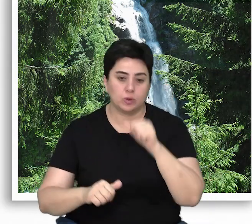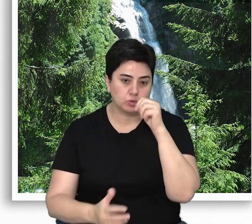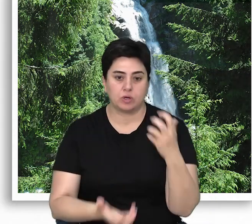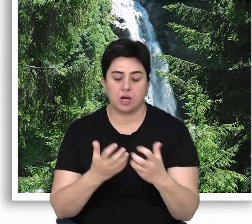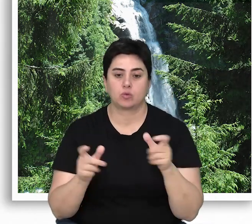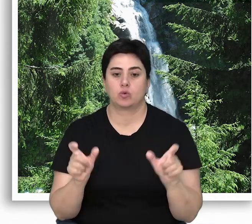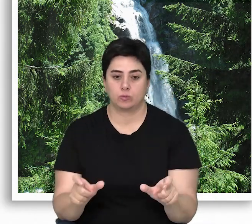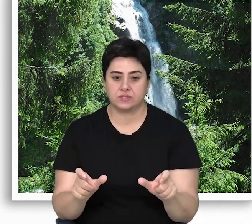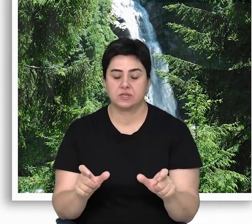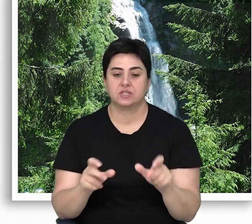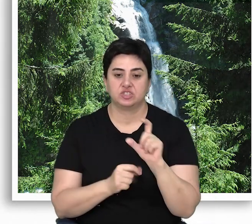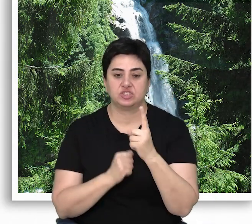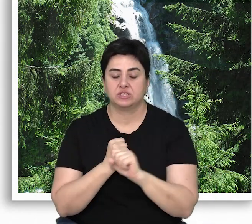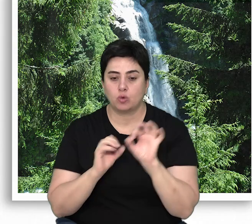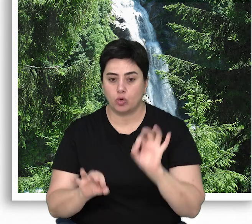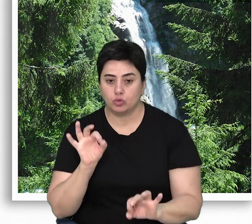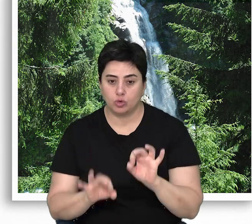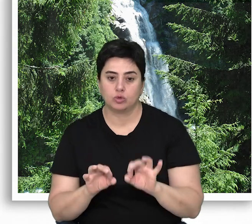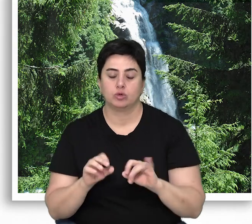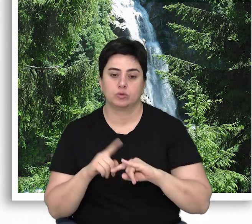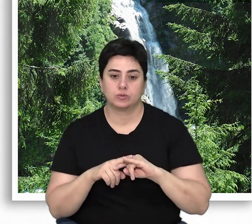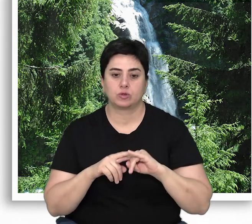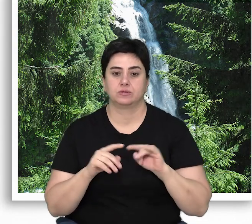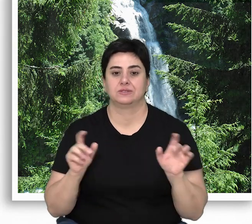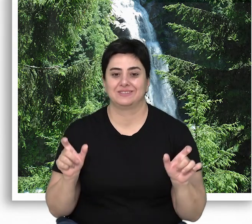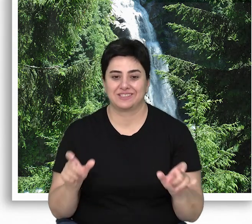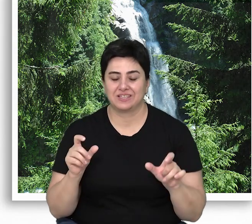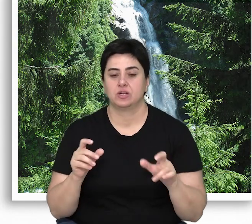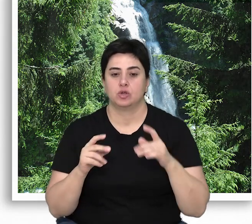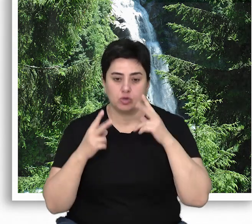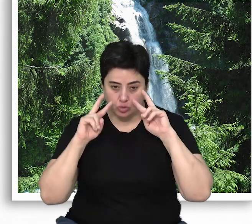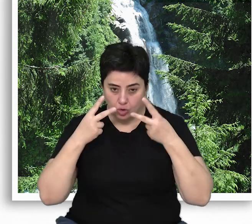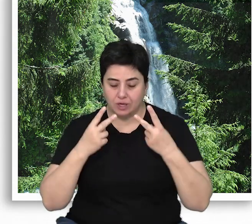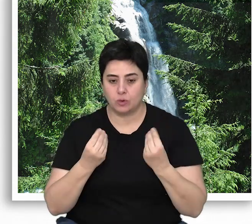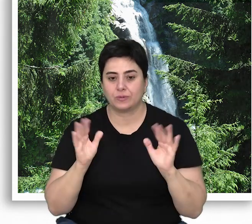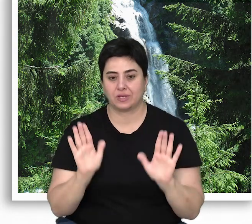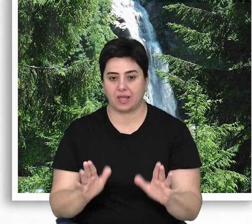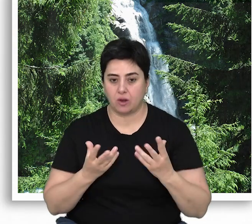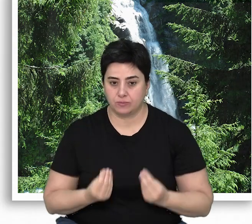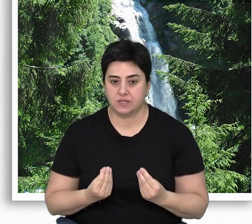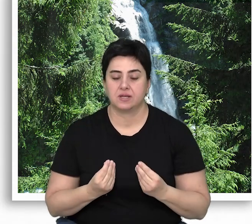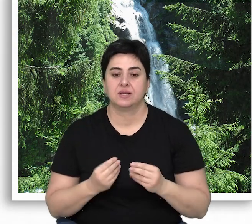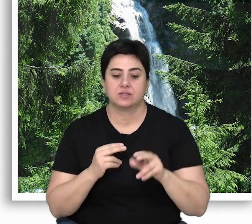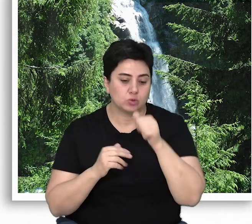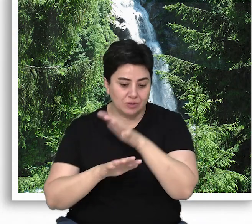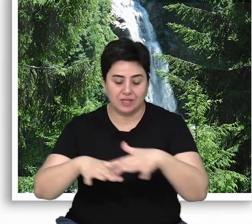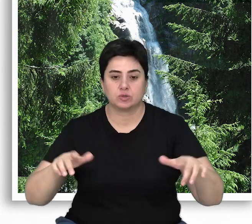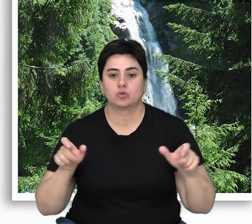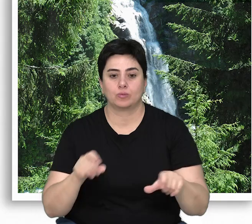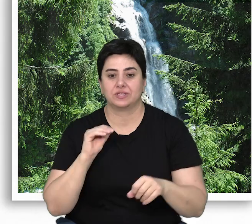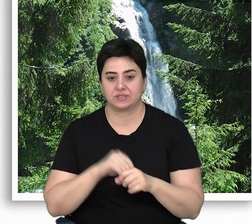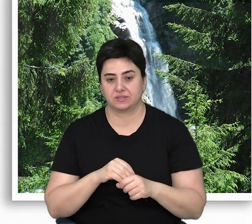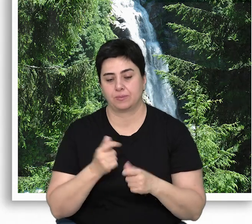kaynaklarının korunması, ışığı kontrolü, kumul stabilizasyonu, çölleşmenin önlenmesi ve kıyıların